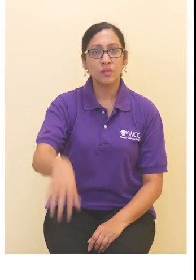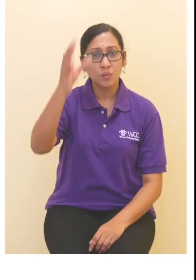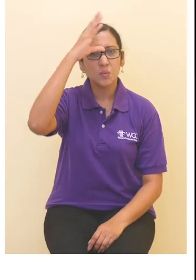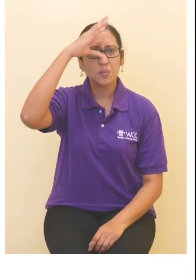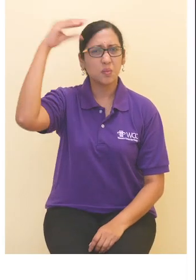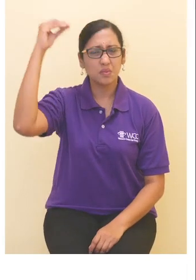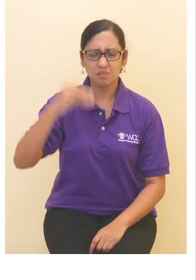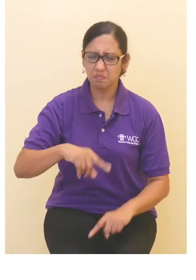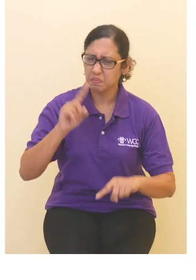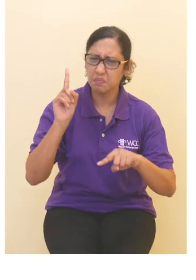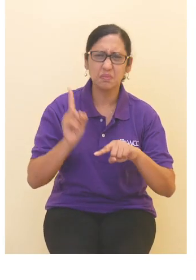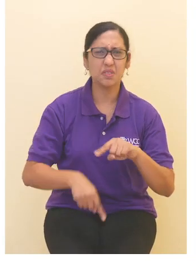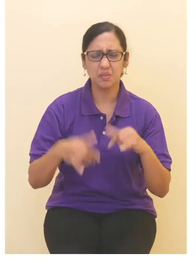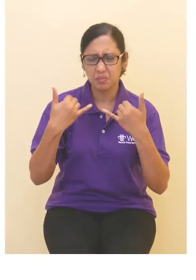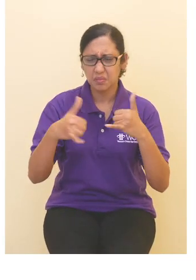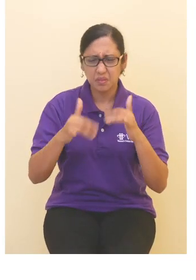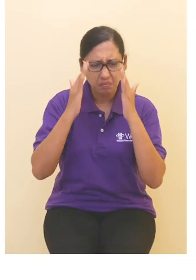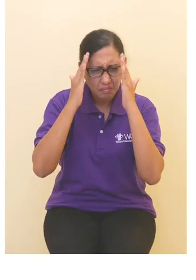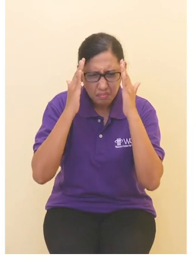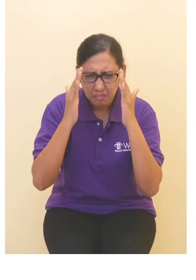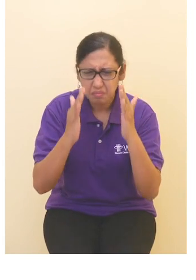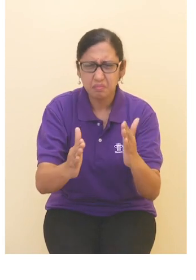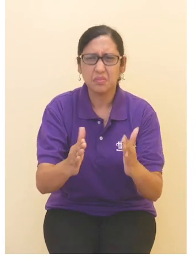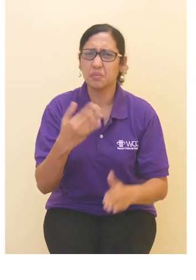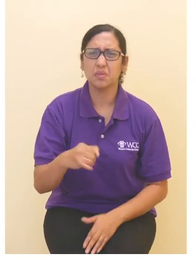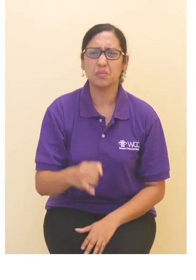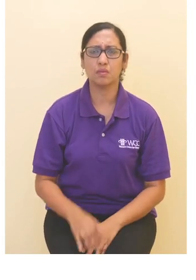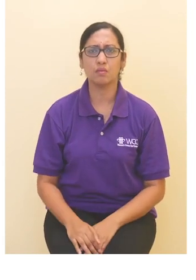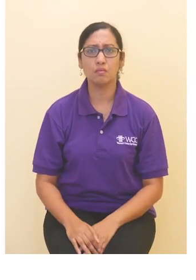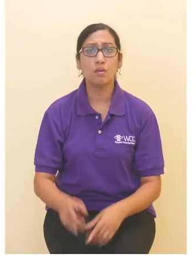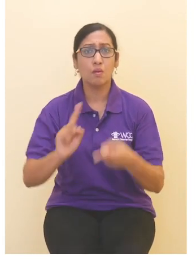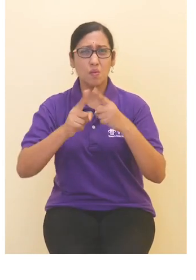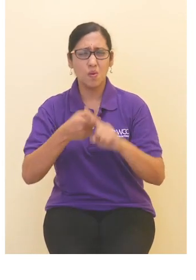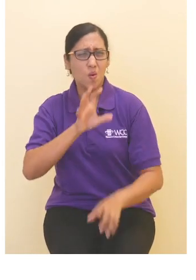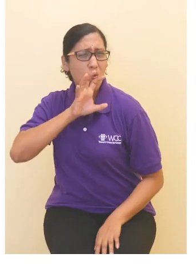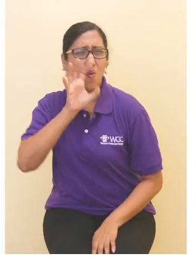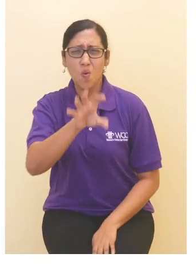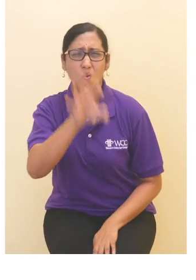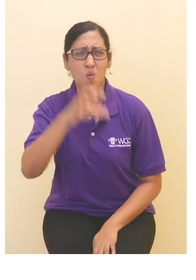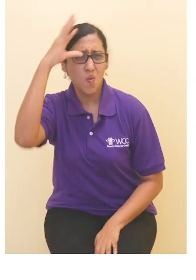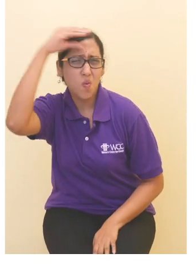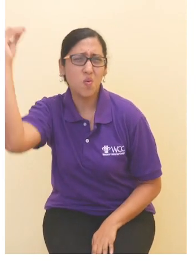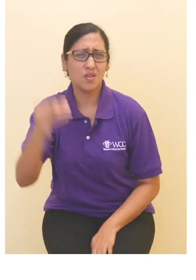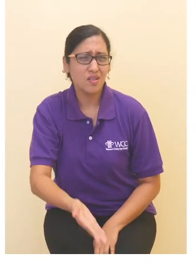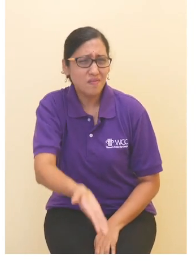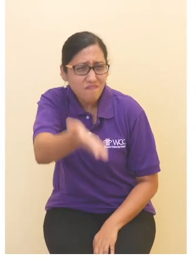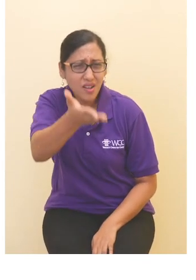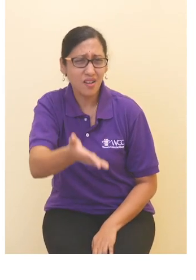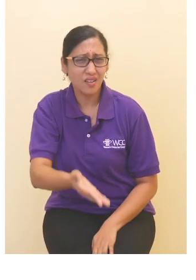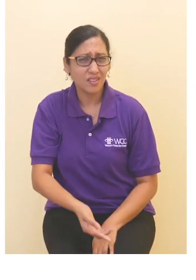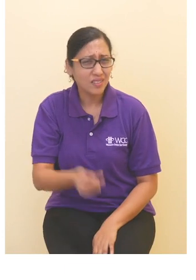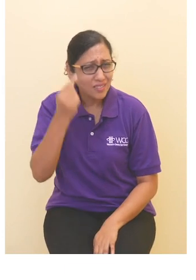petang itu, Yusri tidak dapat menumpukan perhatian untuk bermain bola dengan baik. Kawan-kawannya